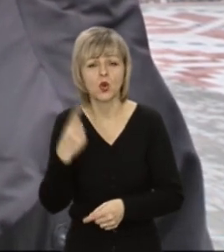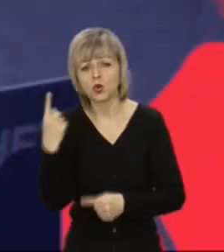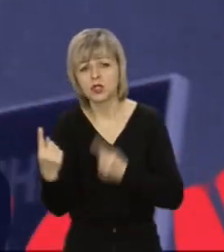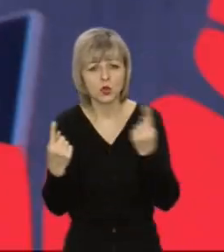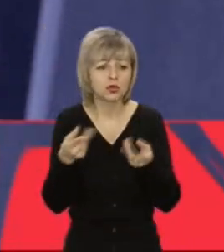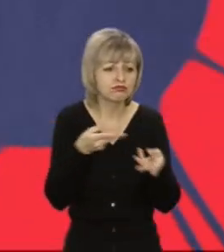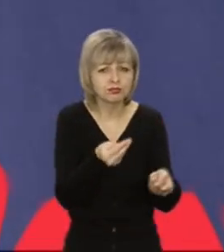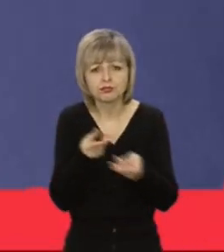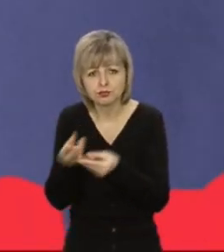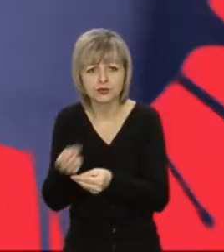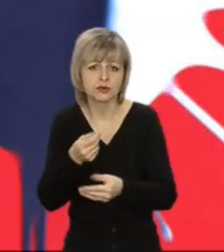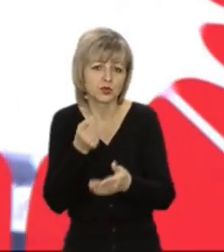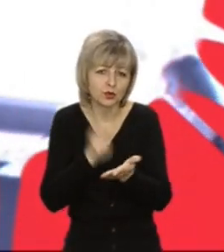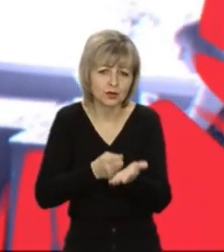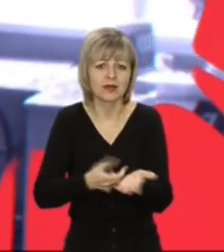переконували.